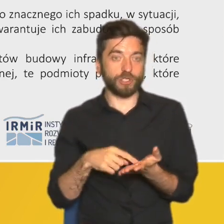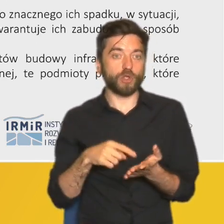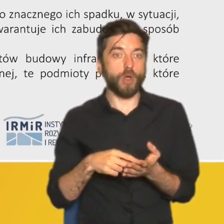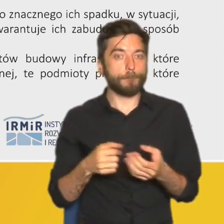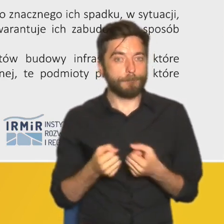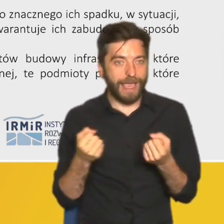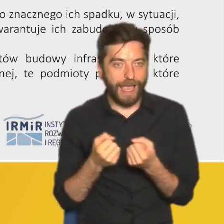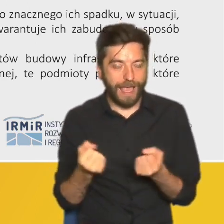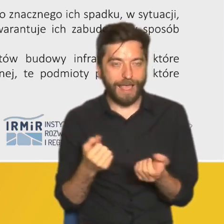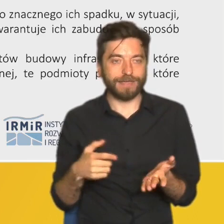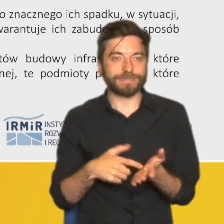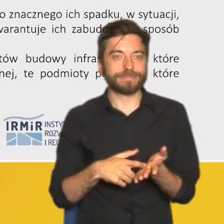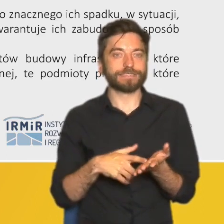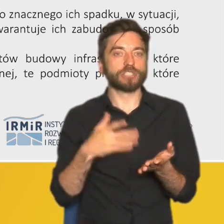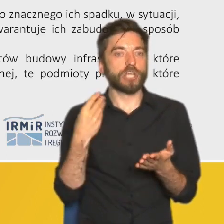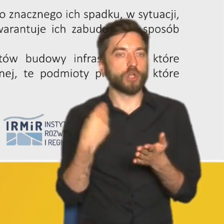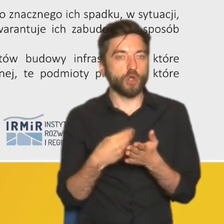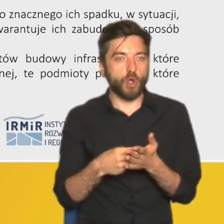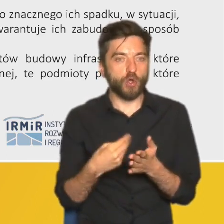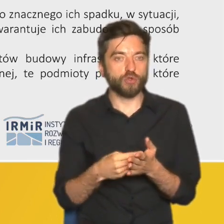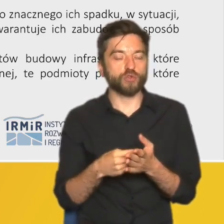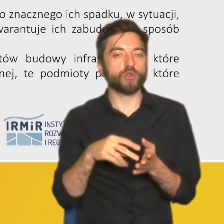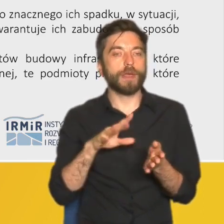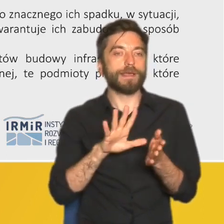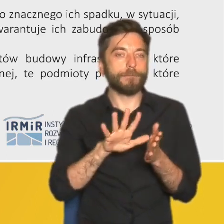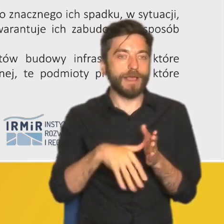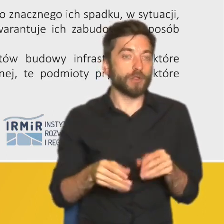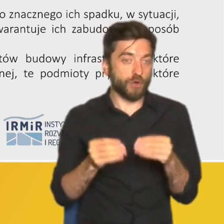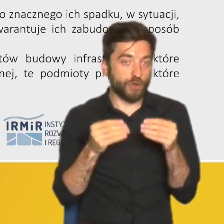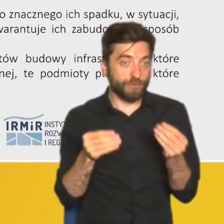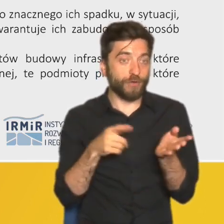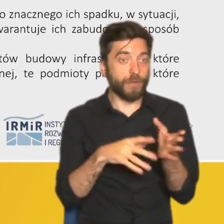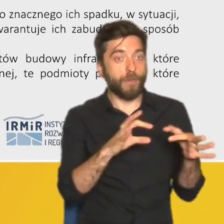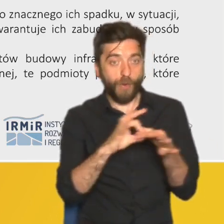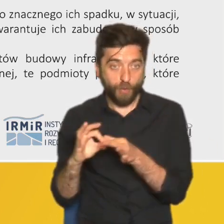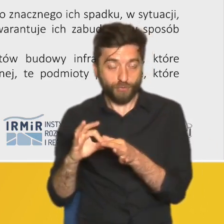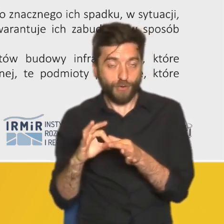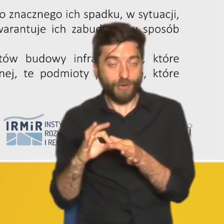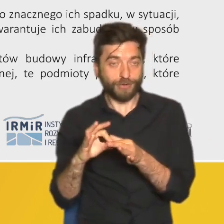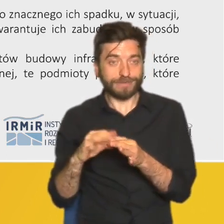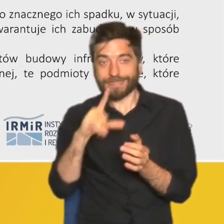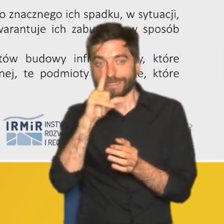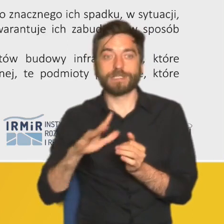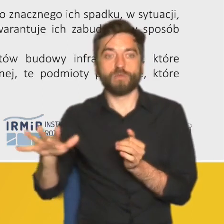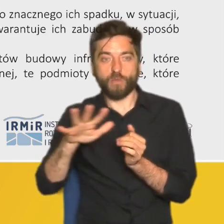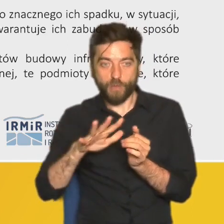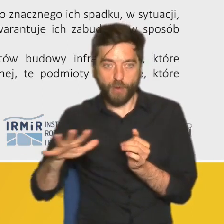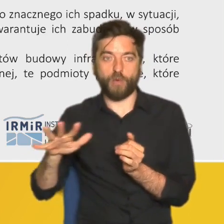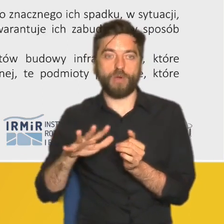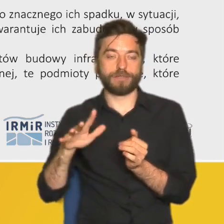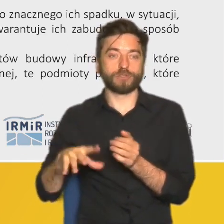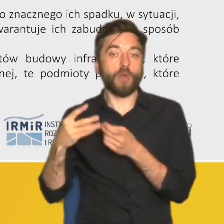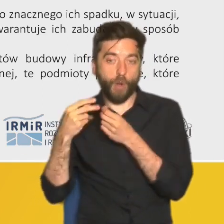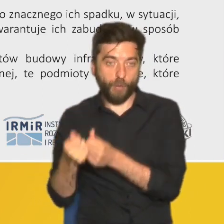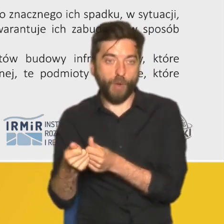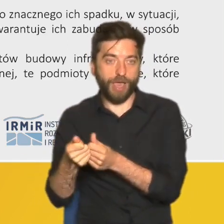kosztów urbanizacji byłby związany właśnie z pewną społeczną funkcją tej opłaty